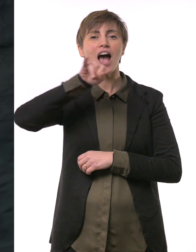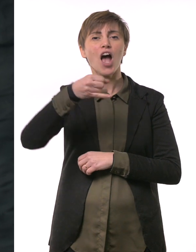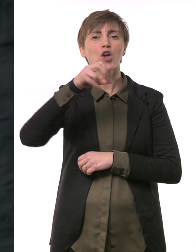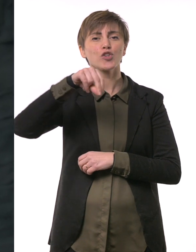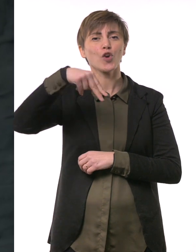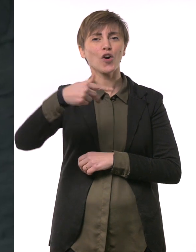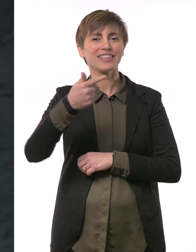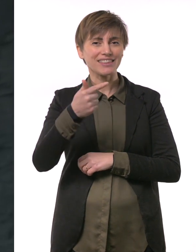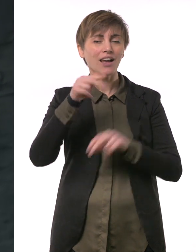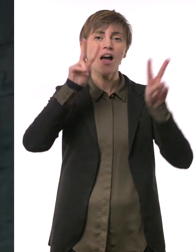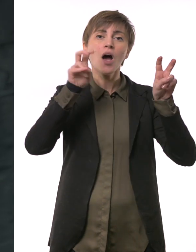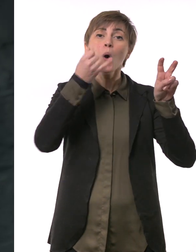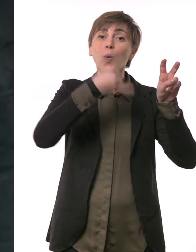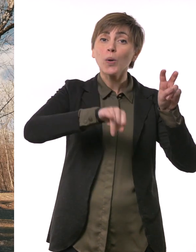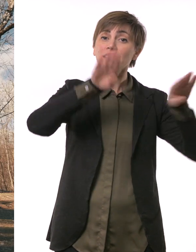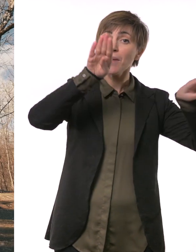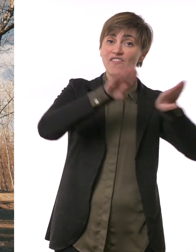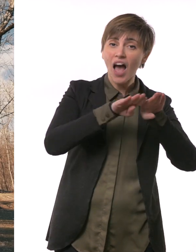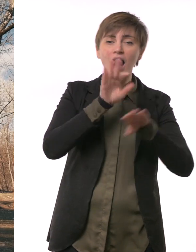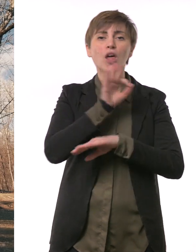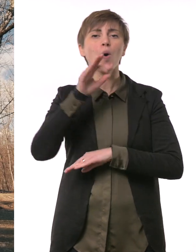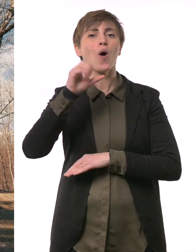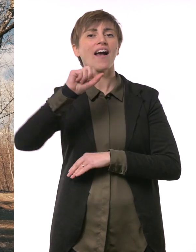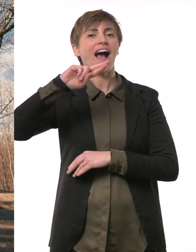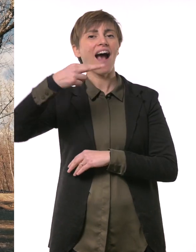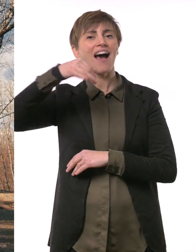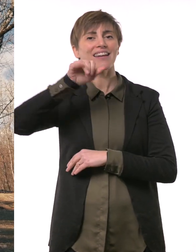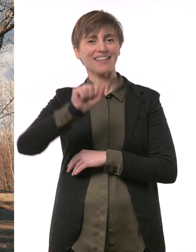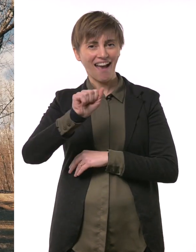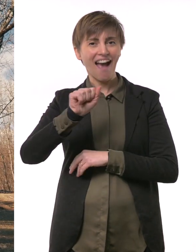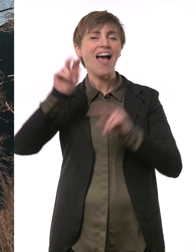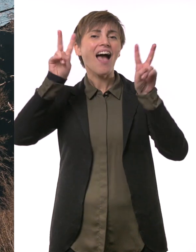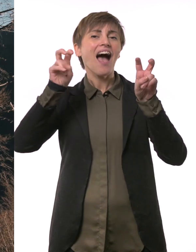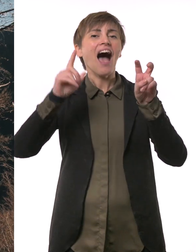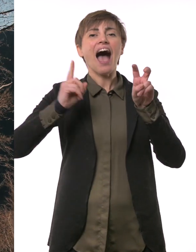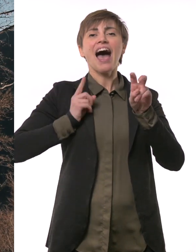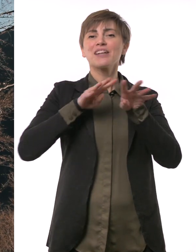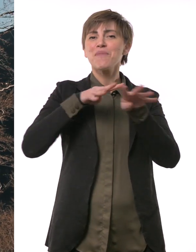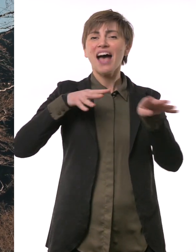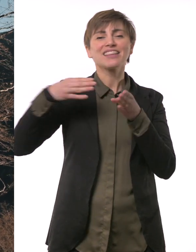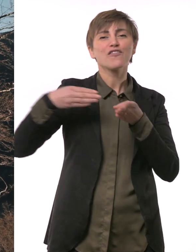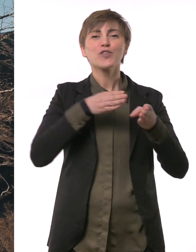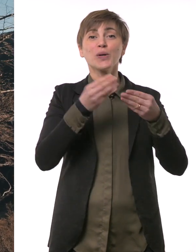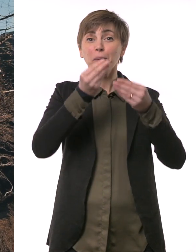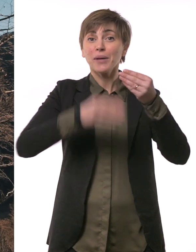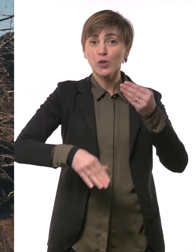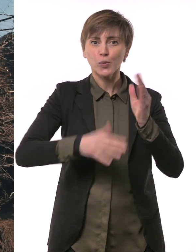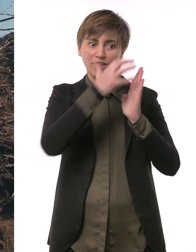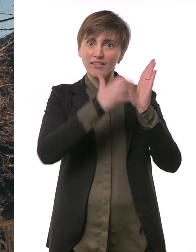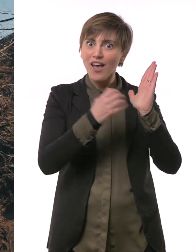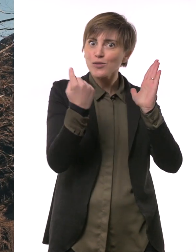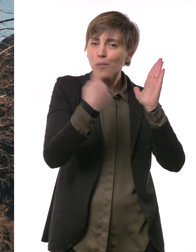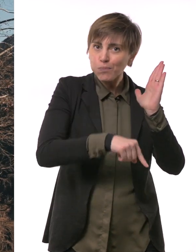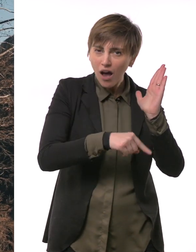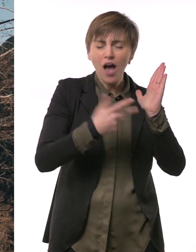oppure Porzus della Manga di Sir, la Carnia dell'Armata dei Fiumi Perduti e lì tanti sono i motivi e gli